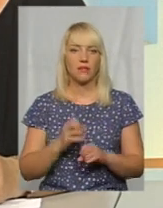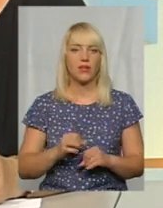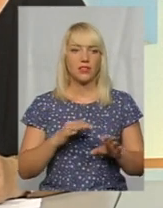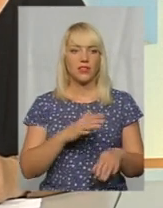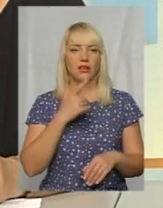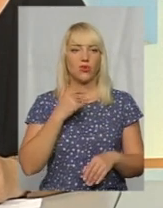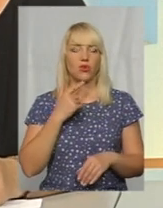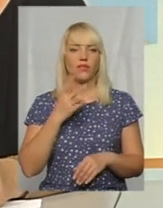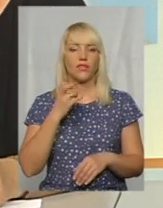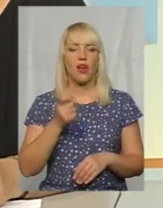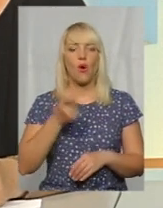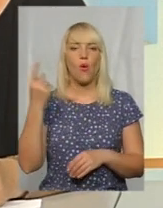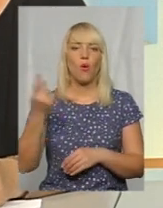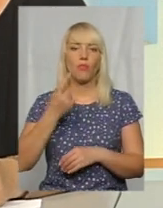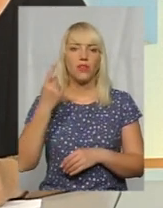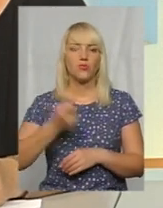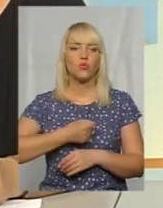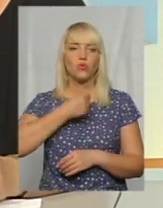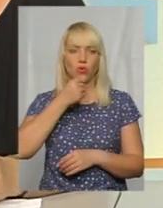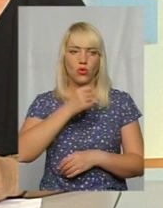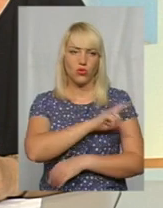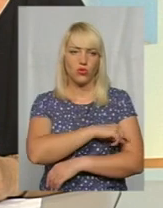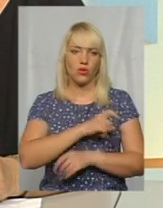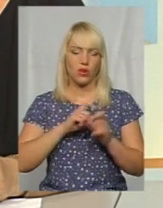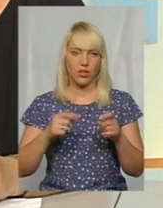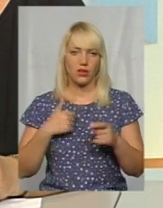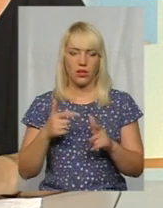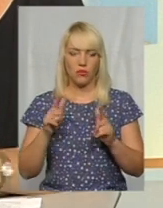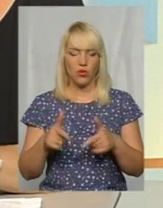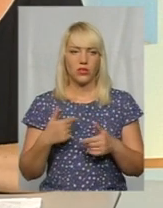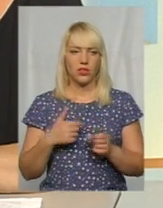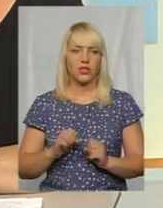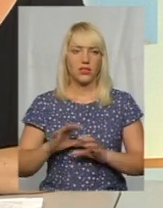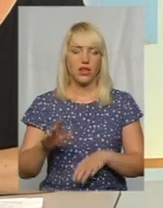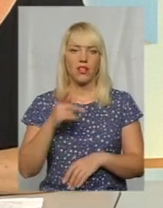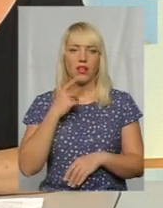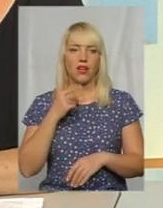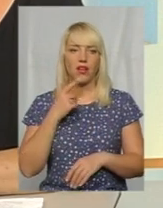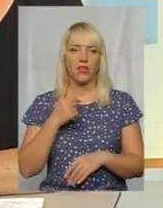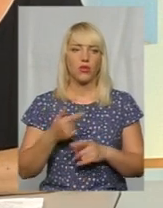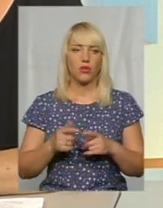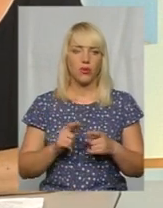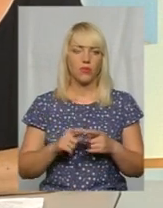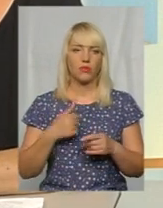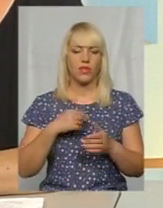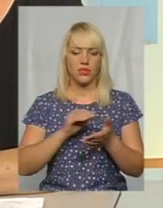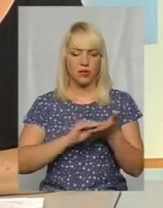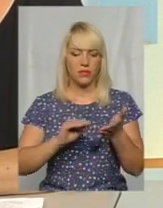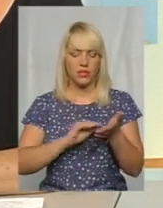обласну дорослу лікарню. Я також погодилася і здала кров. І мене занесли в донори резерву.